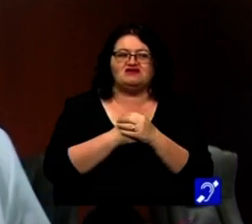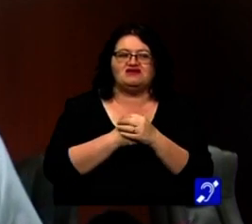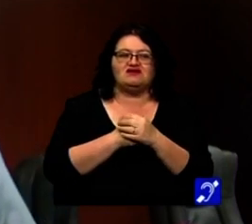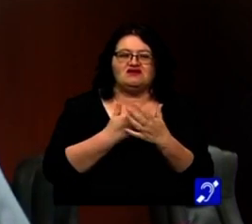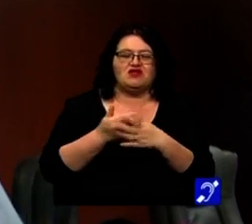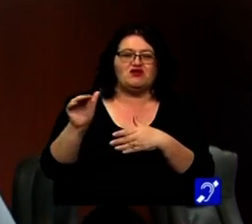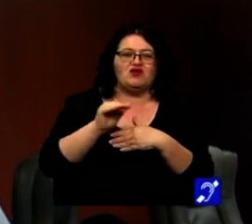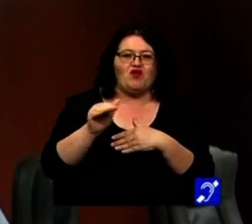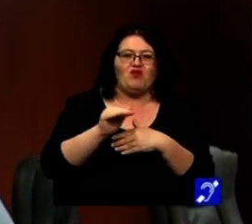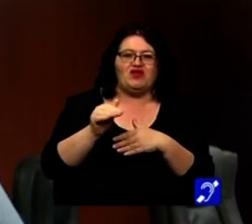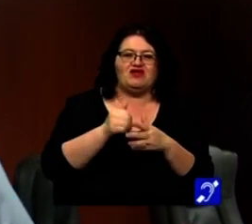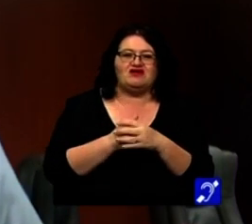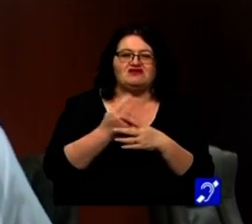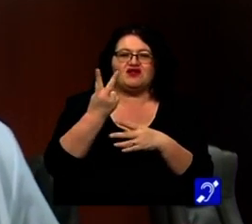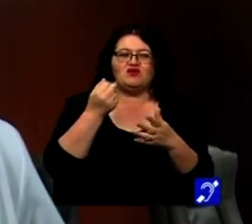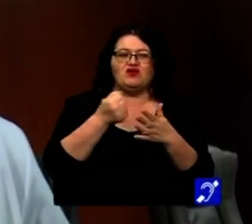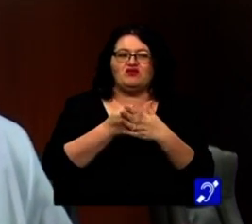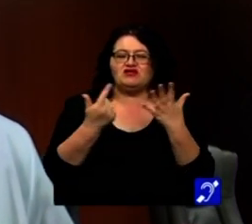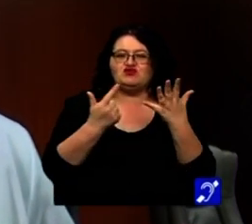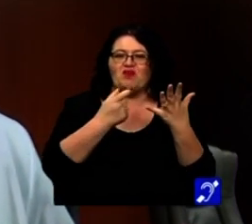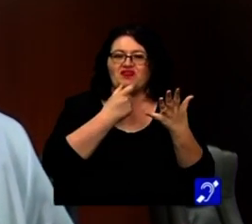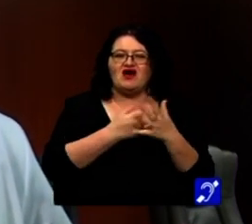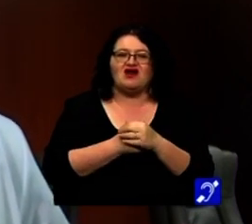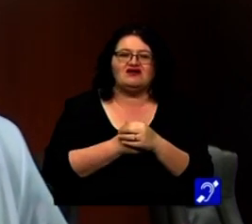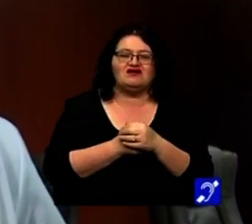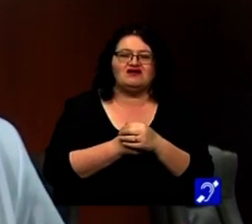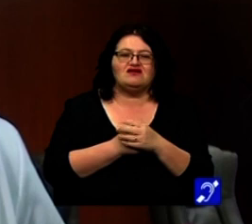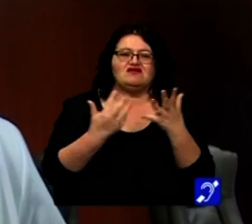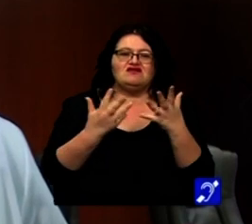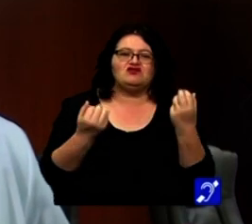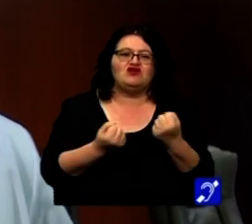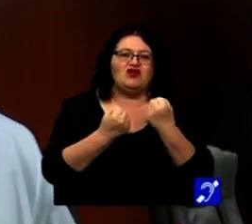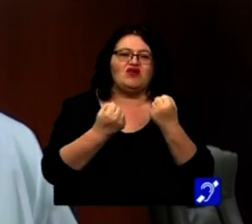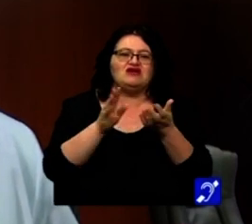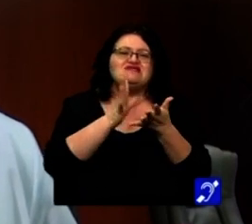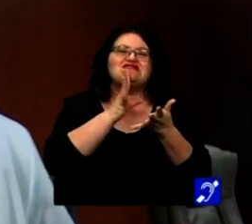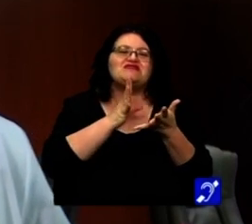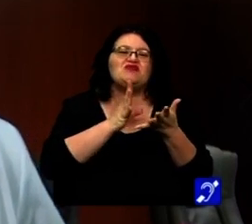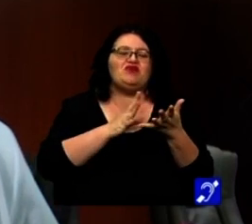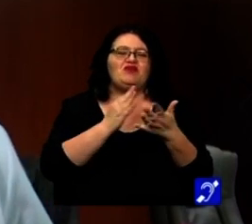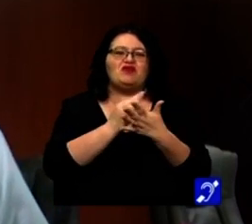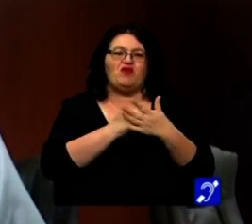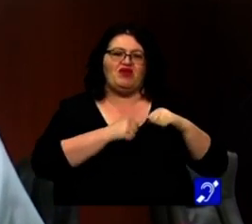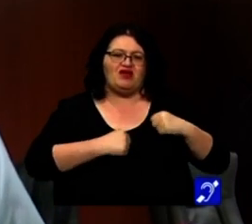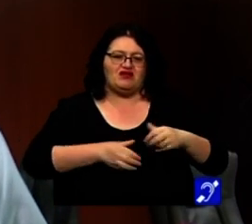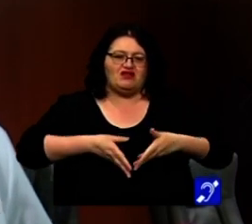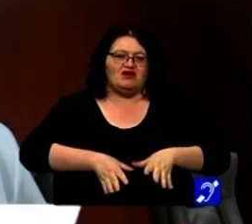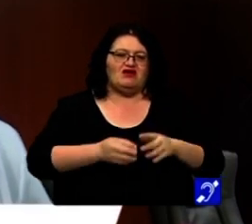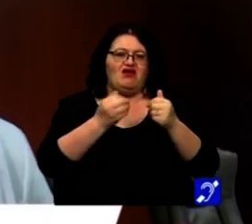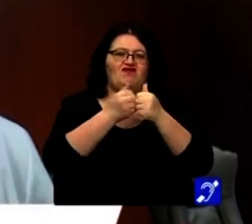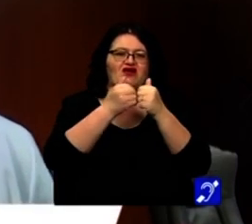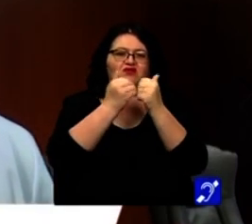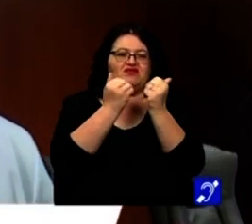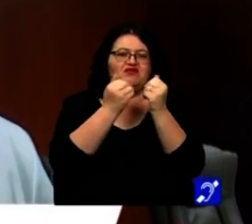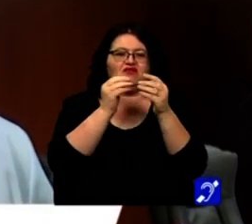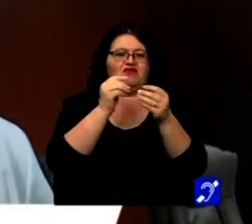la copii între 2 și 7 ani. Dintre cele mai simple malformații congenitale, defecte septale,